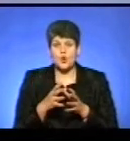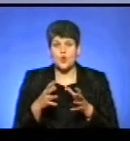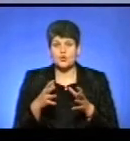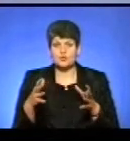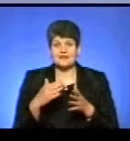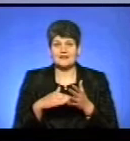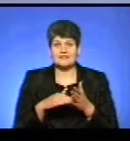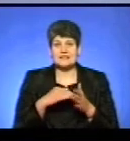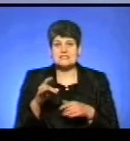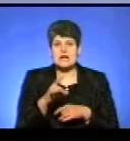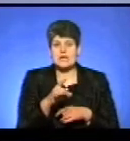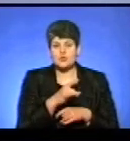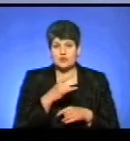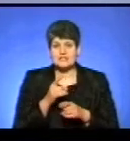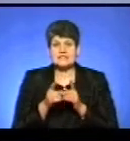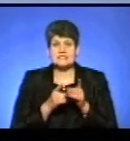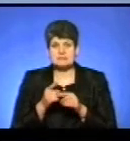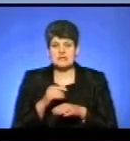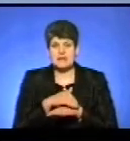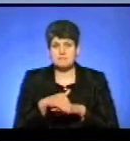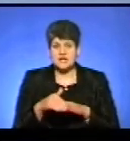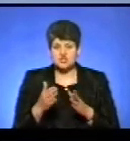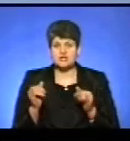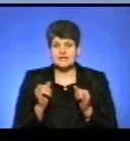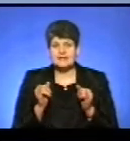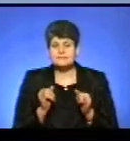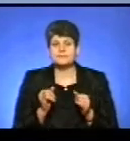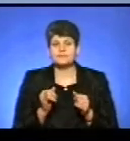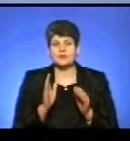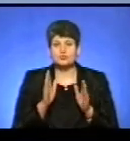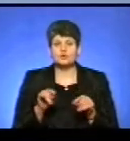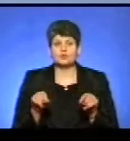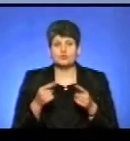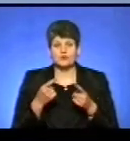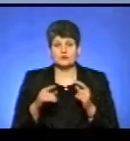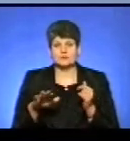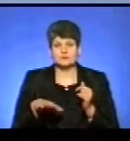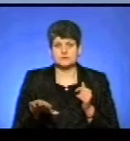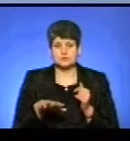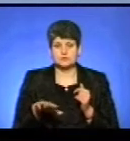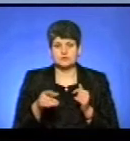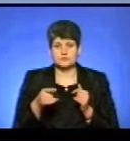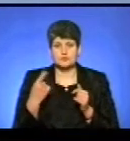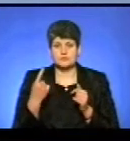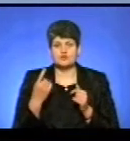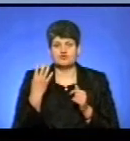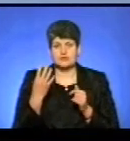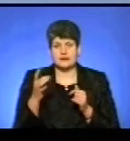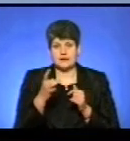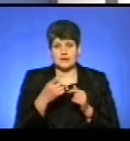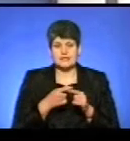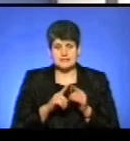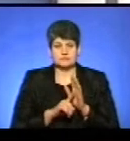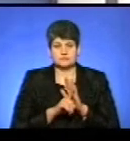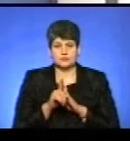та ліквідація районів, зміна їх меж, і, власне, буде утворено на Тернопільщині чотири райони. Це пілотний